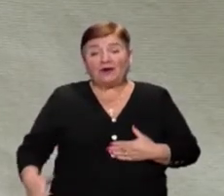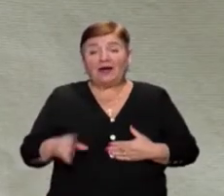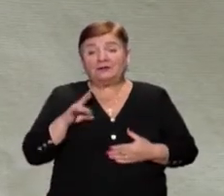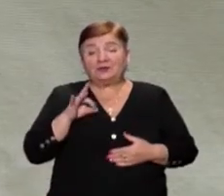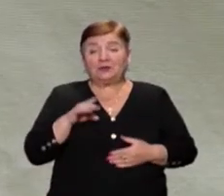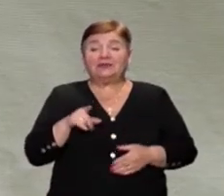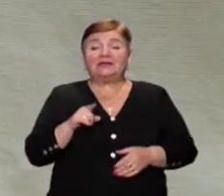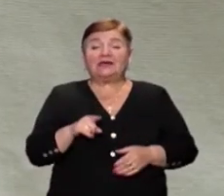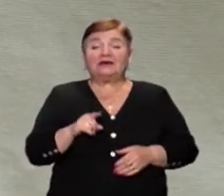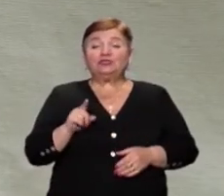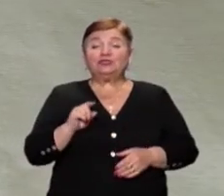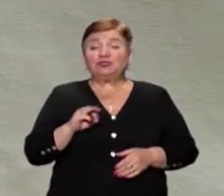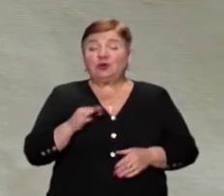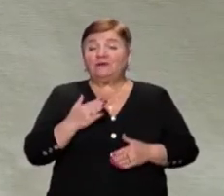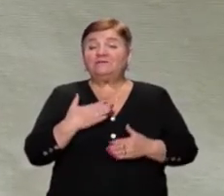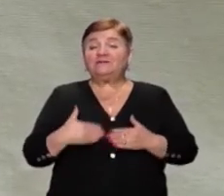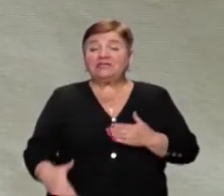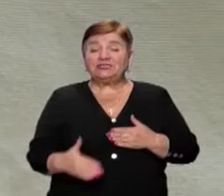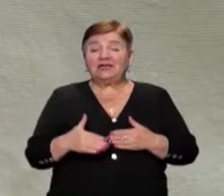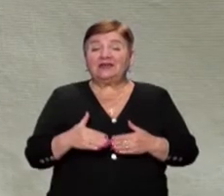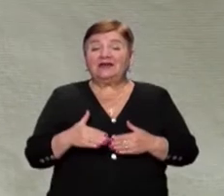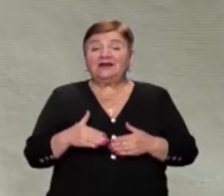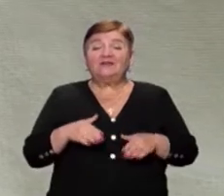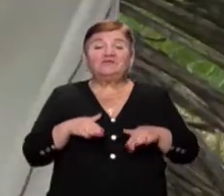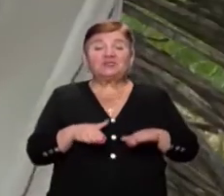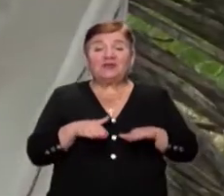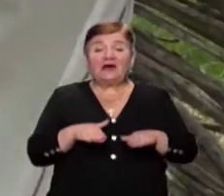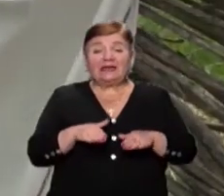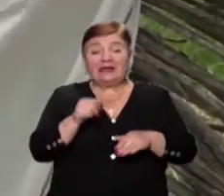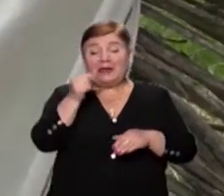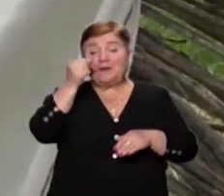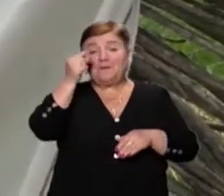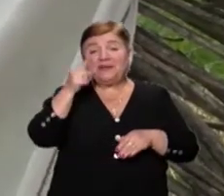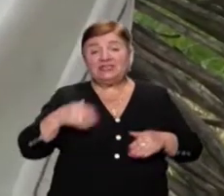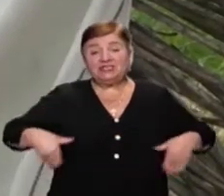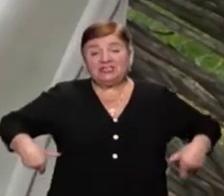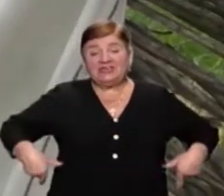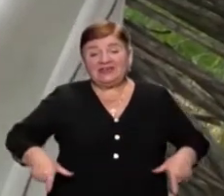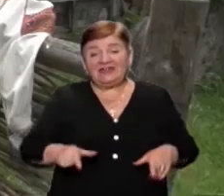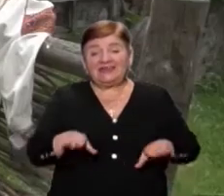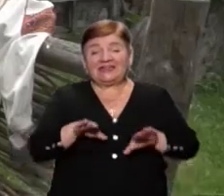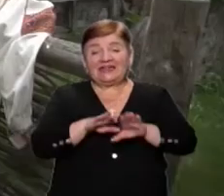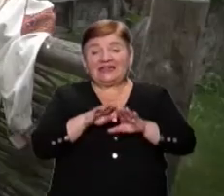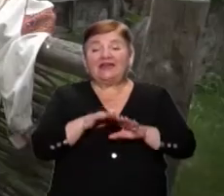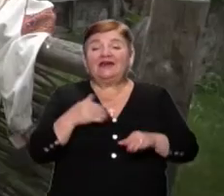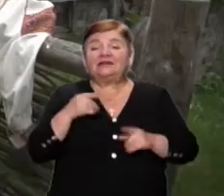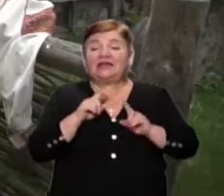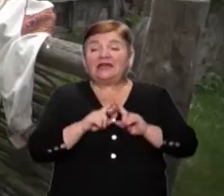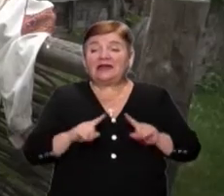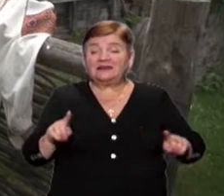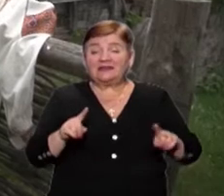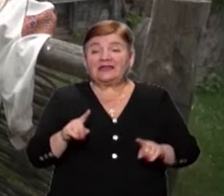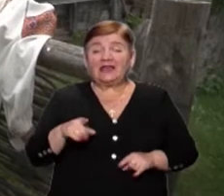гуцульських сорочок було те, що в нижній частині вшивали бічні вузькі пілки, так звані третільниці. Характерною особливостю